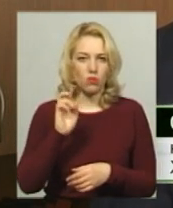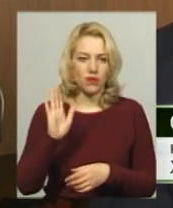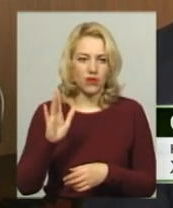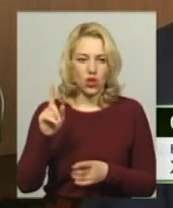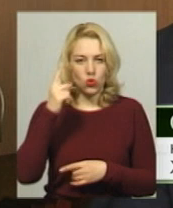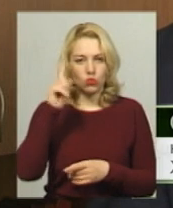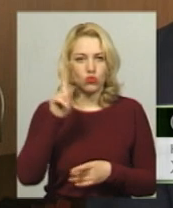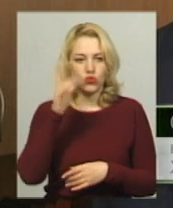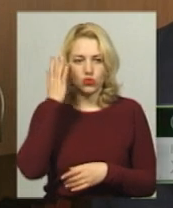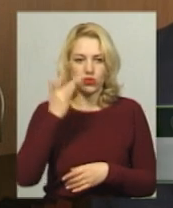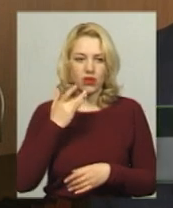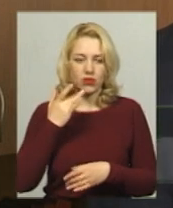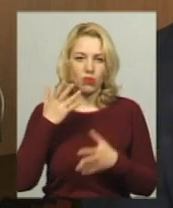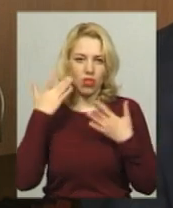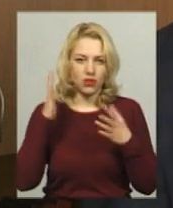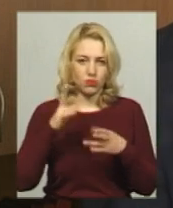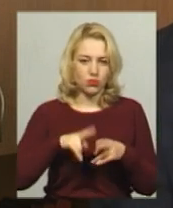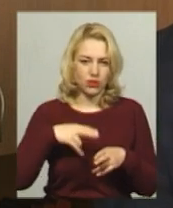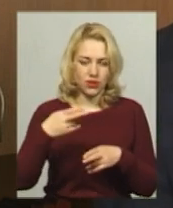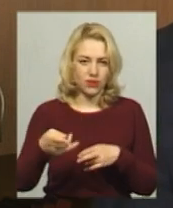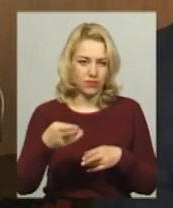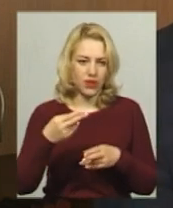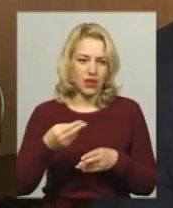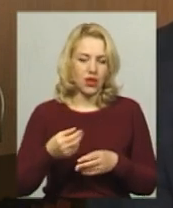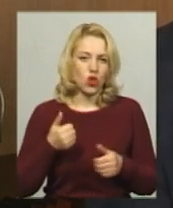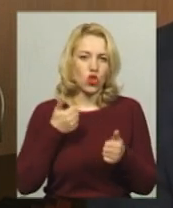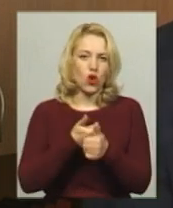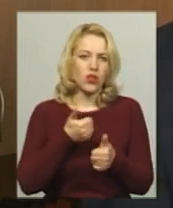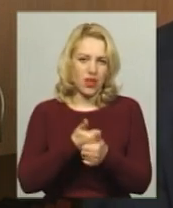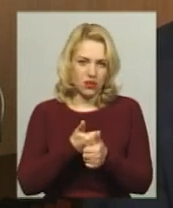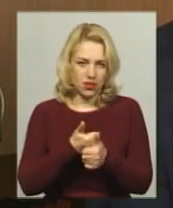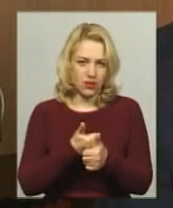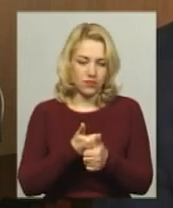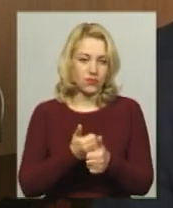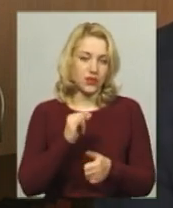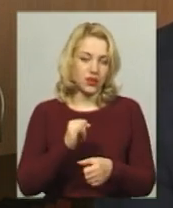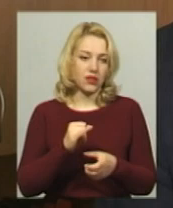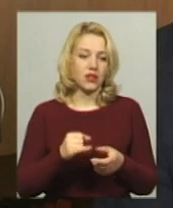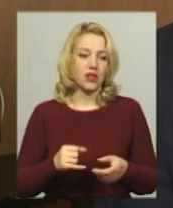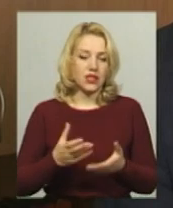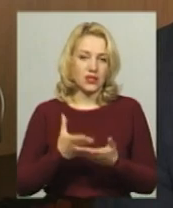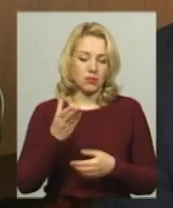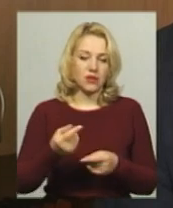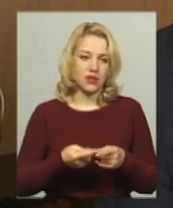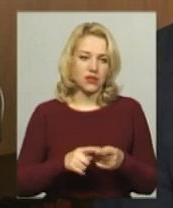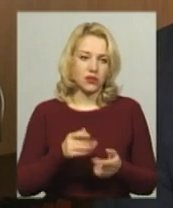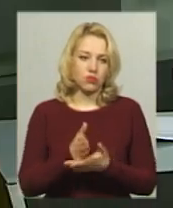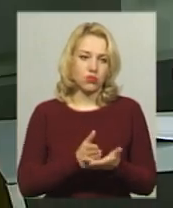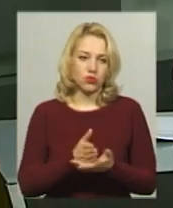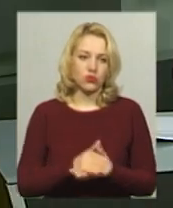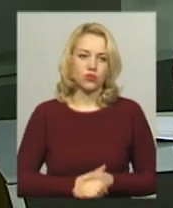зможуть нагнати, тобто доплюсувати і, відповідно, заплатити за дану послугу.